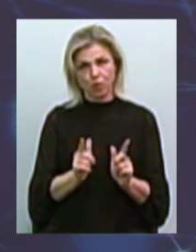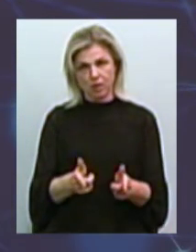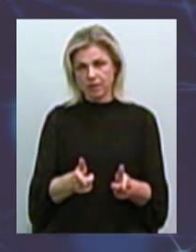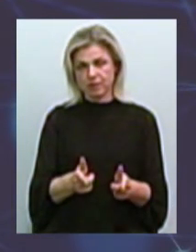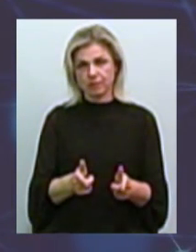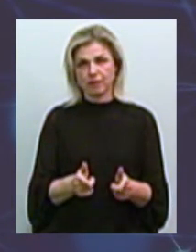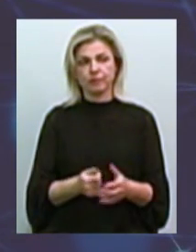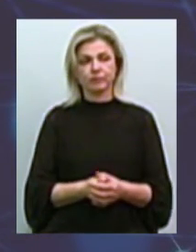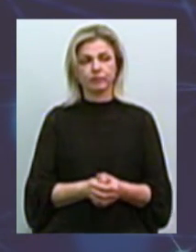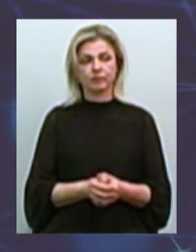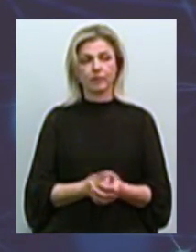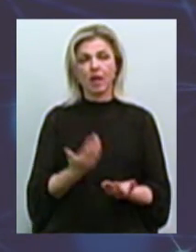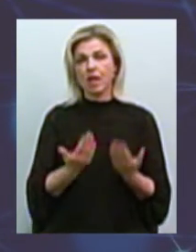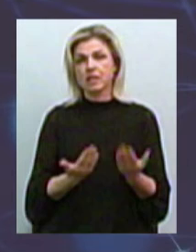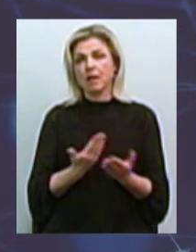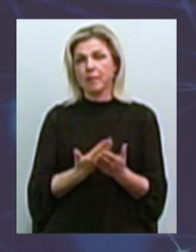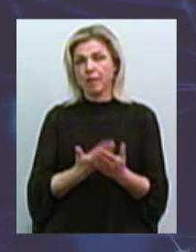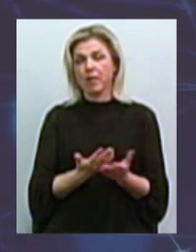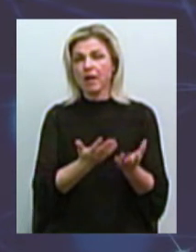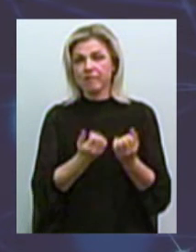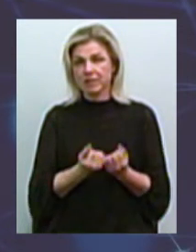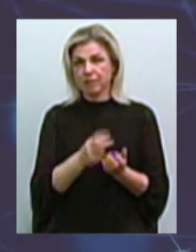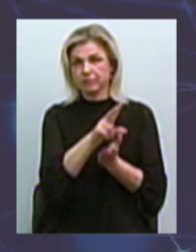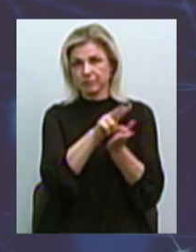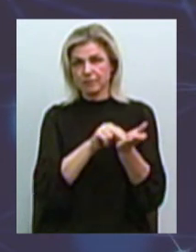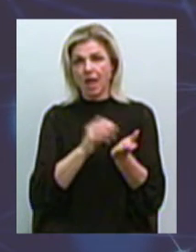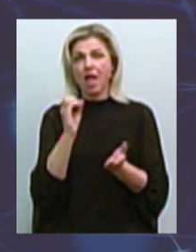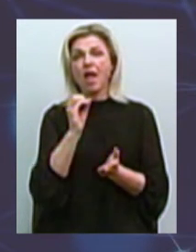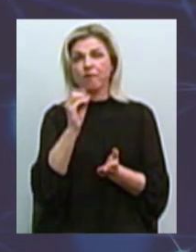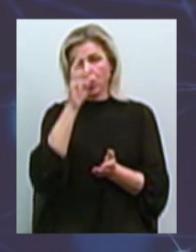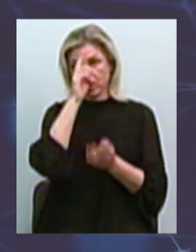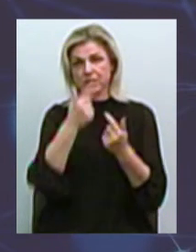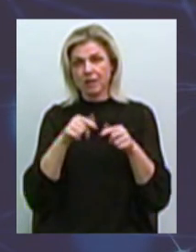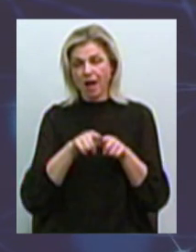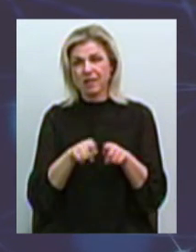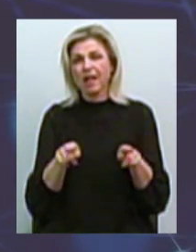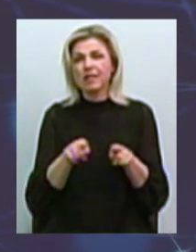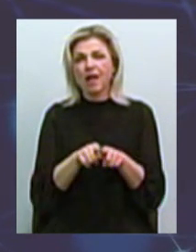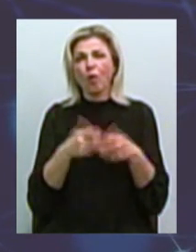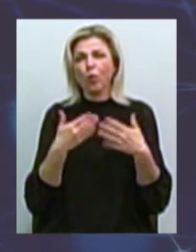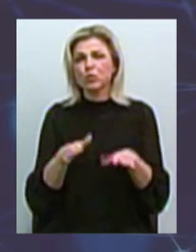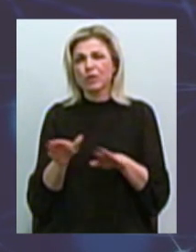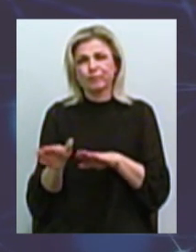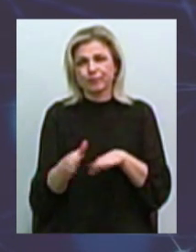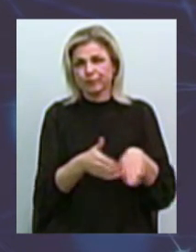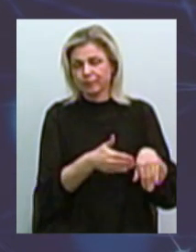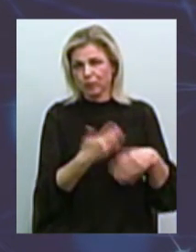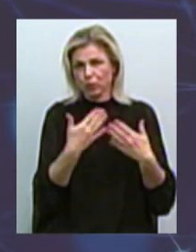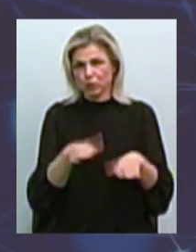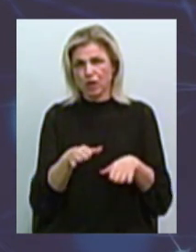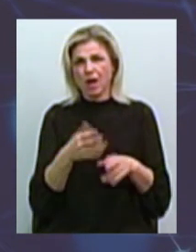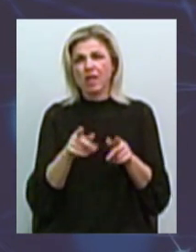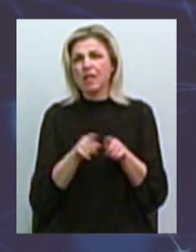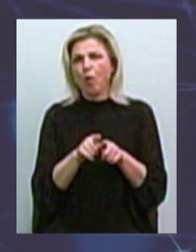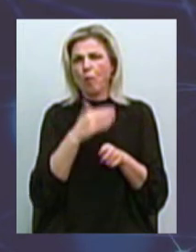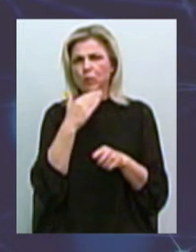І, знову ж, якщо взяти примір тих же європейських країн, ну, такий формат уходить в прошло. Там немає такого кількість